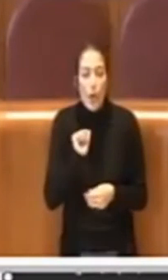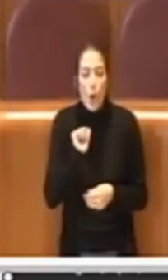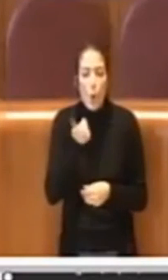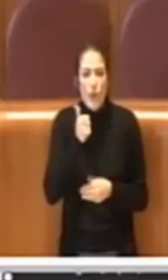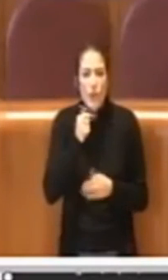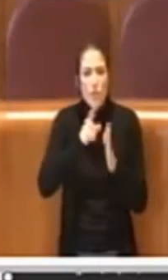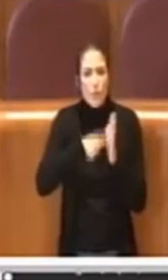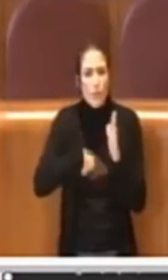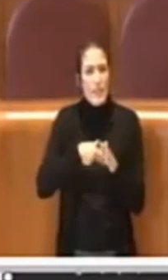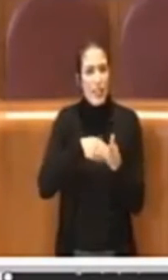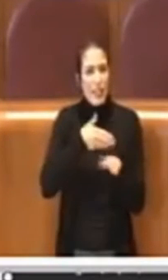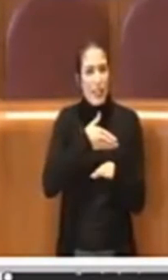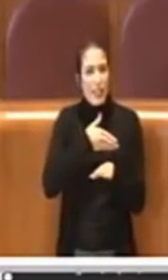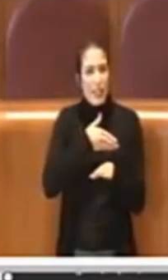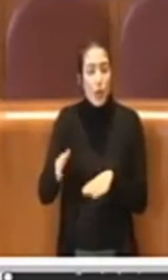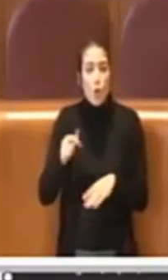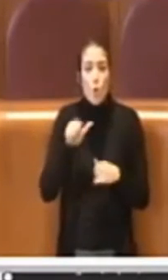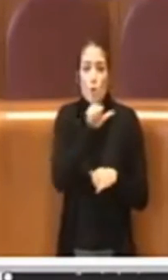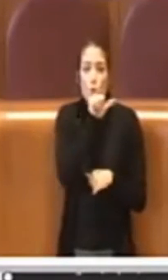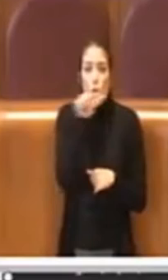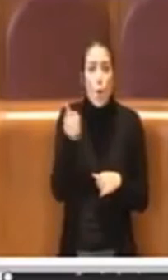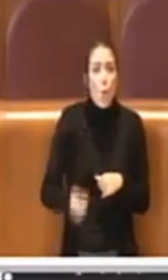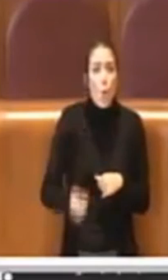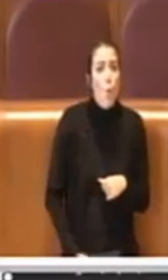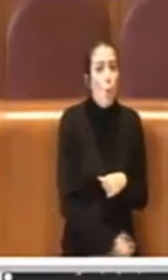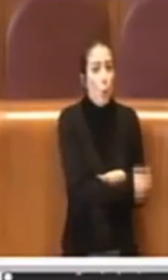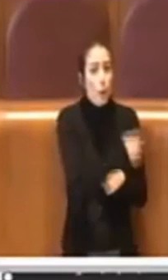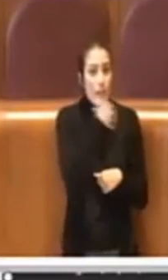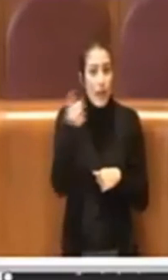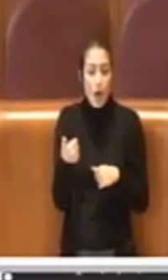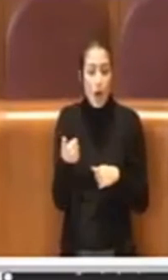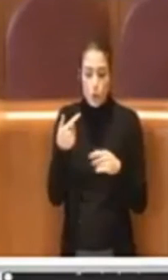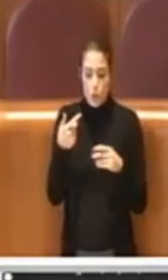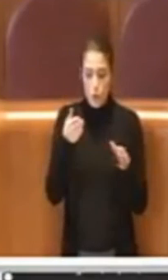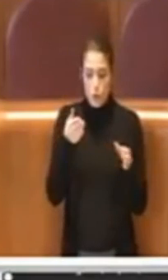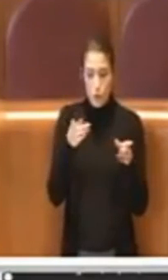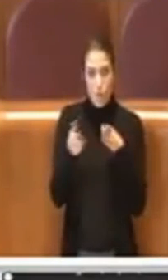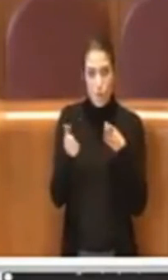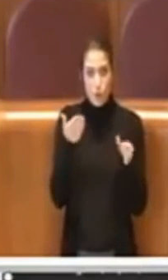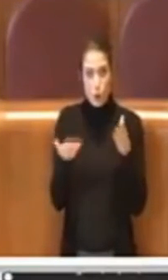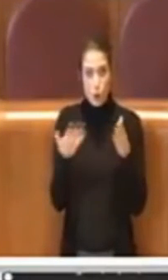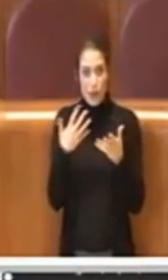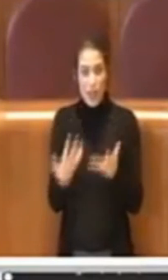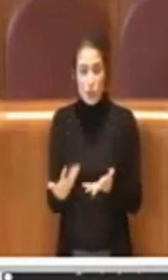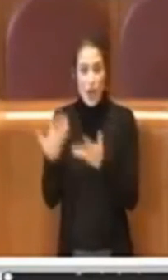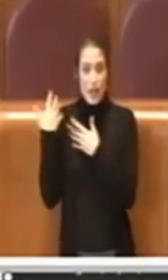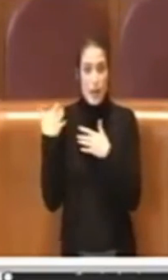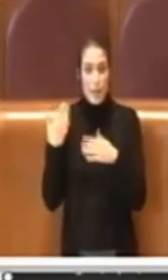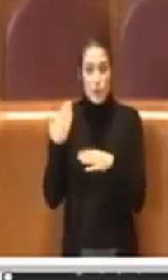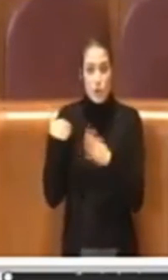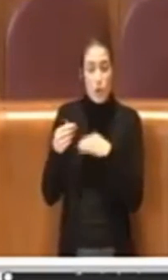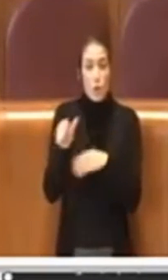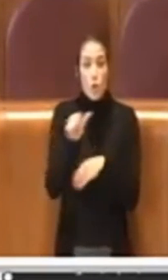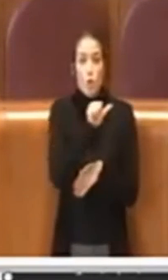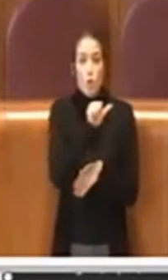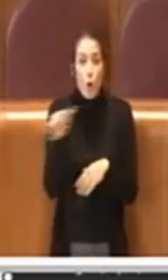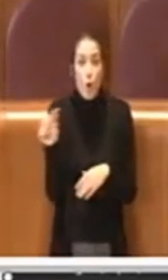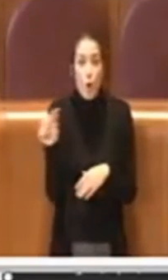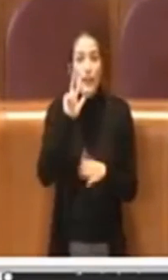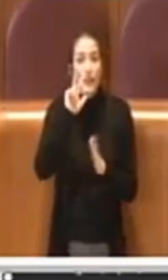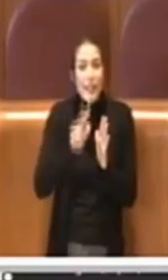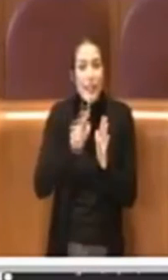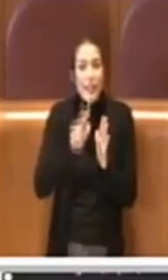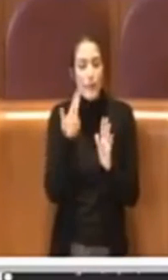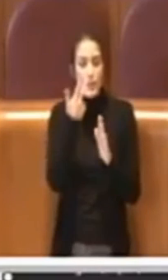e solo un anno nei dieci anni precedenti il bilancio è stato approvato con solo tre